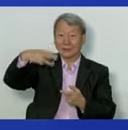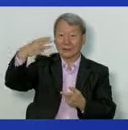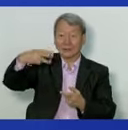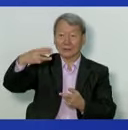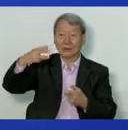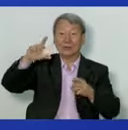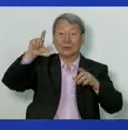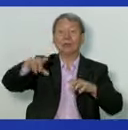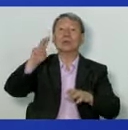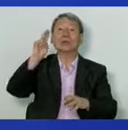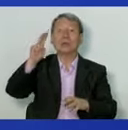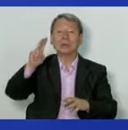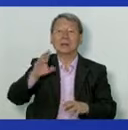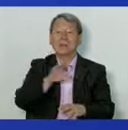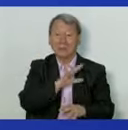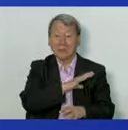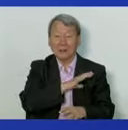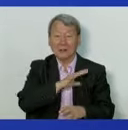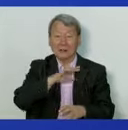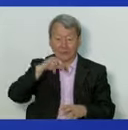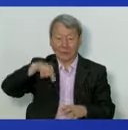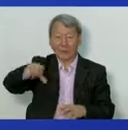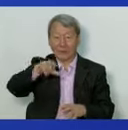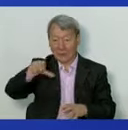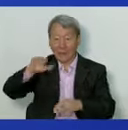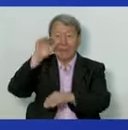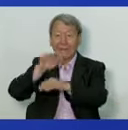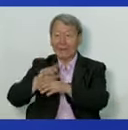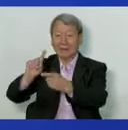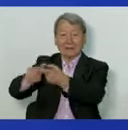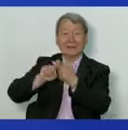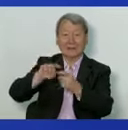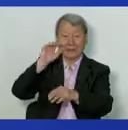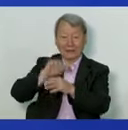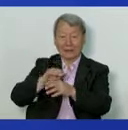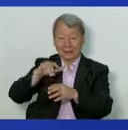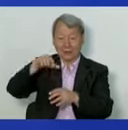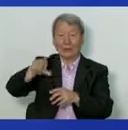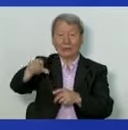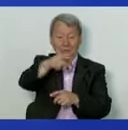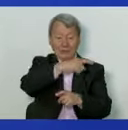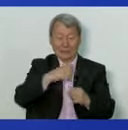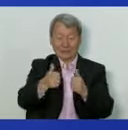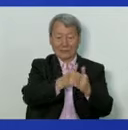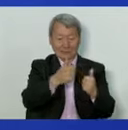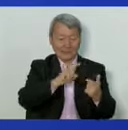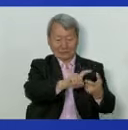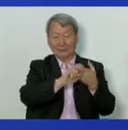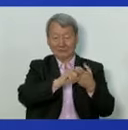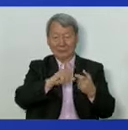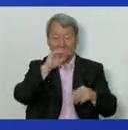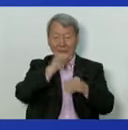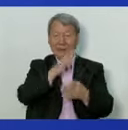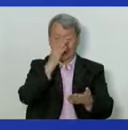случаев это были случаи с установленным источником инфекции, то есть числа тех контактировавших